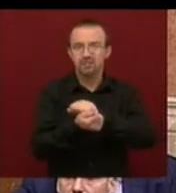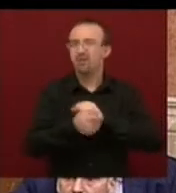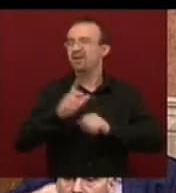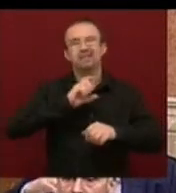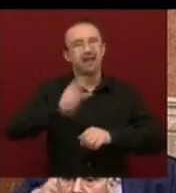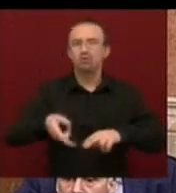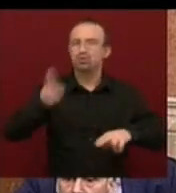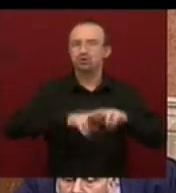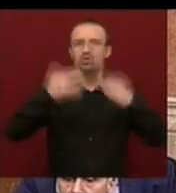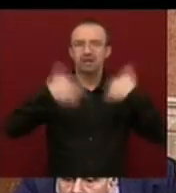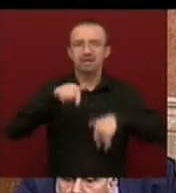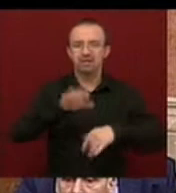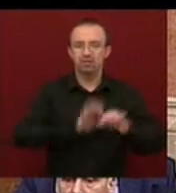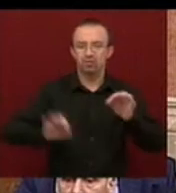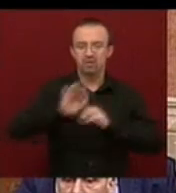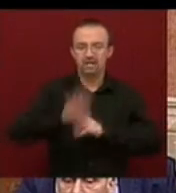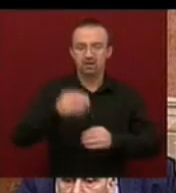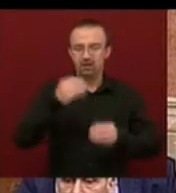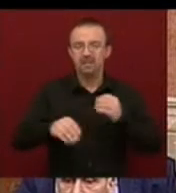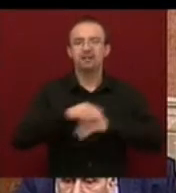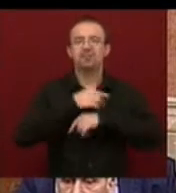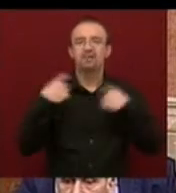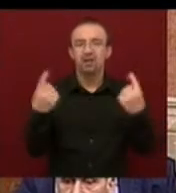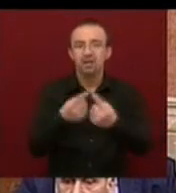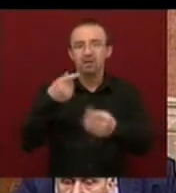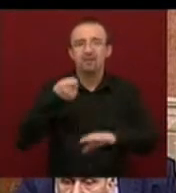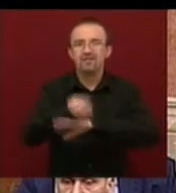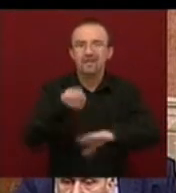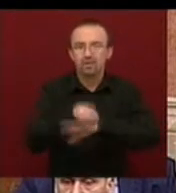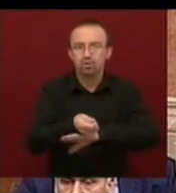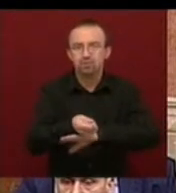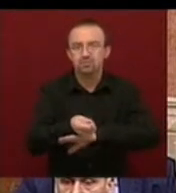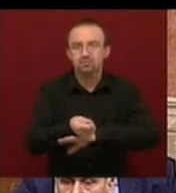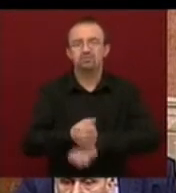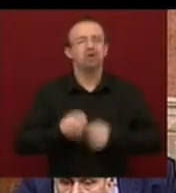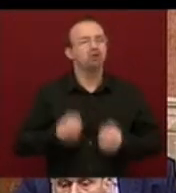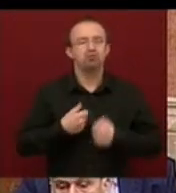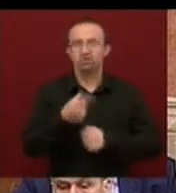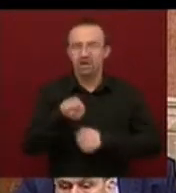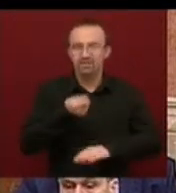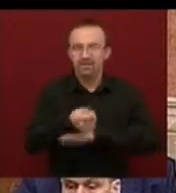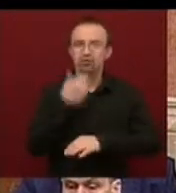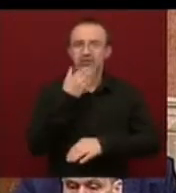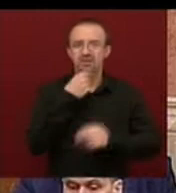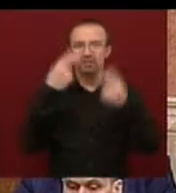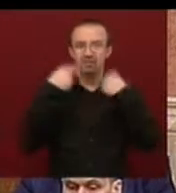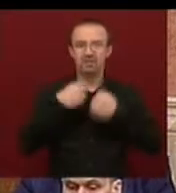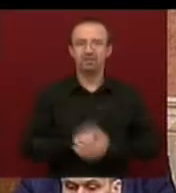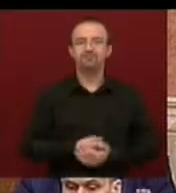okozzanak több kárt ennek az országnak, mert mindannyian fizetjük meg az árát, és nagyon súlyosan. Köszönöm a figyelmét.